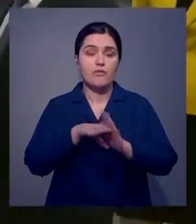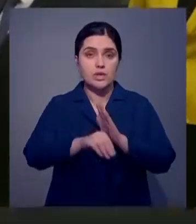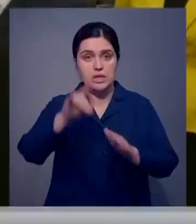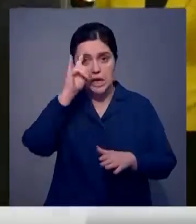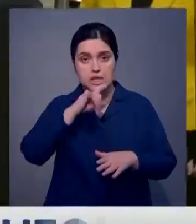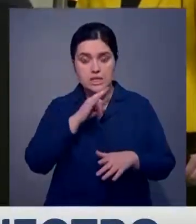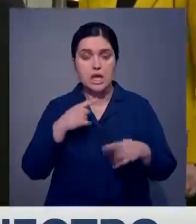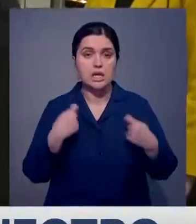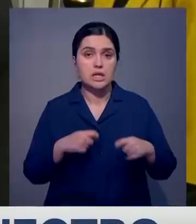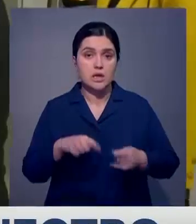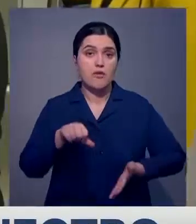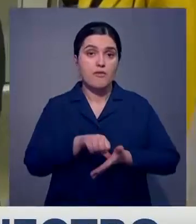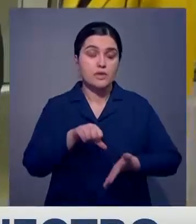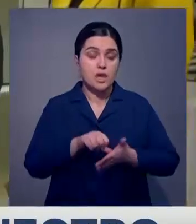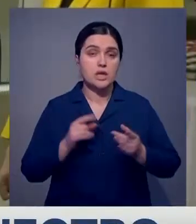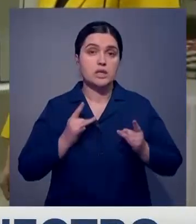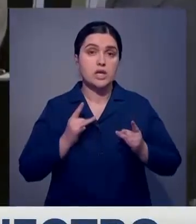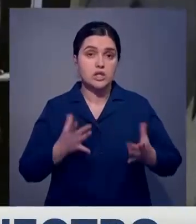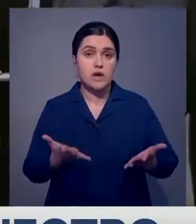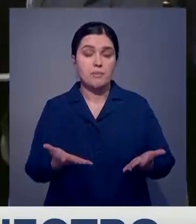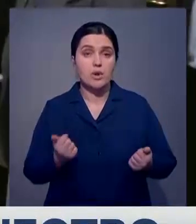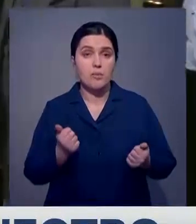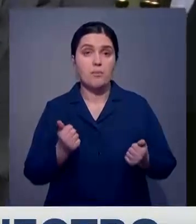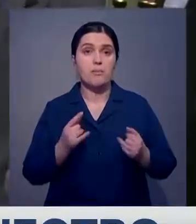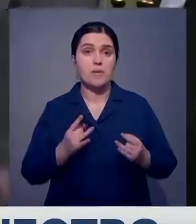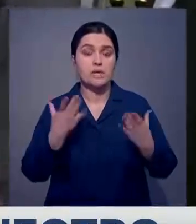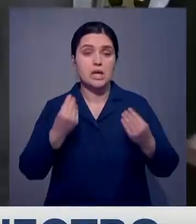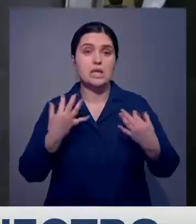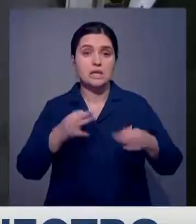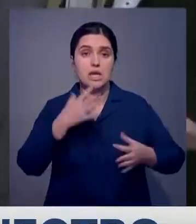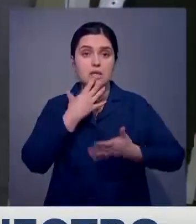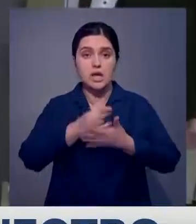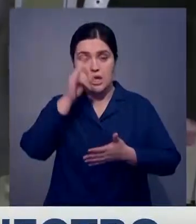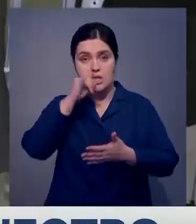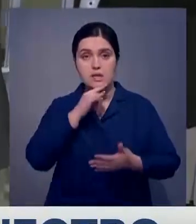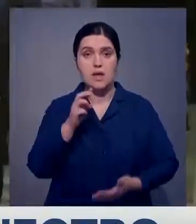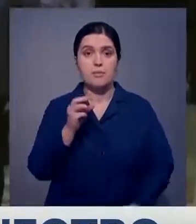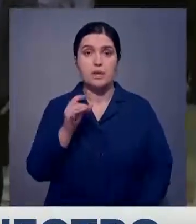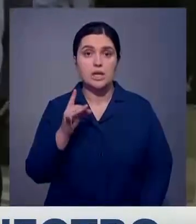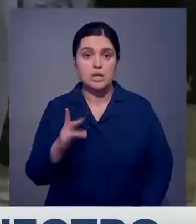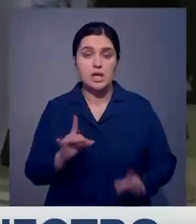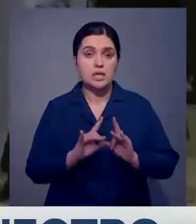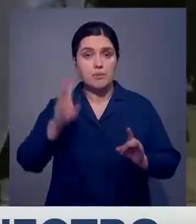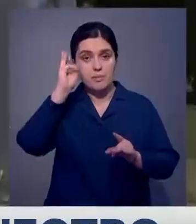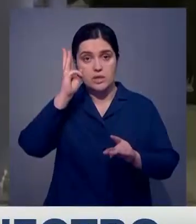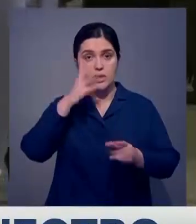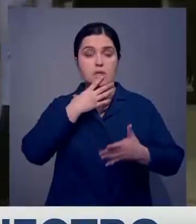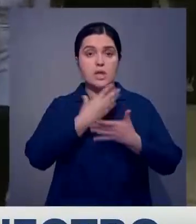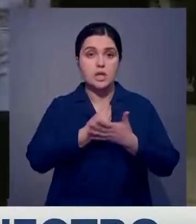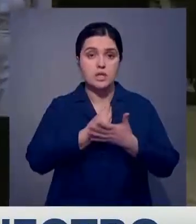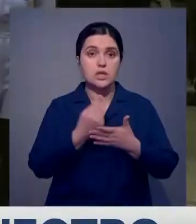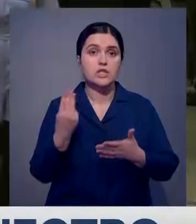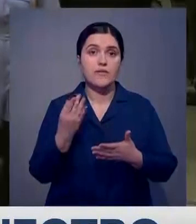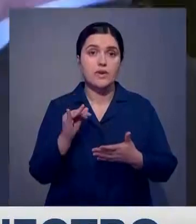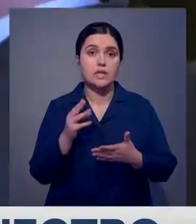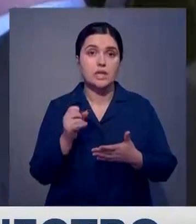на казахстанский рынок. Об этом выступая на торжественном приеме по случаю празднования Дня независимости Казахстана в Берне, рассказал посол нашей страны в